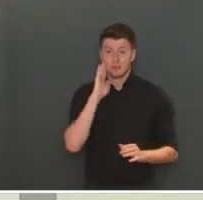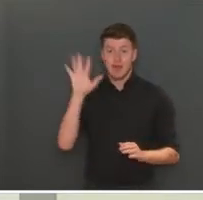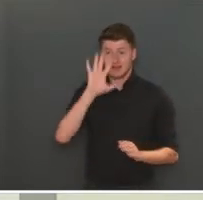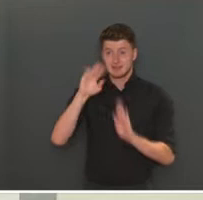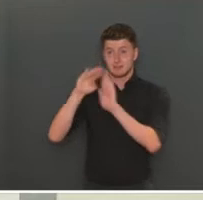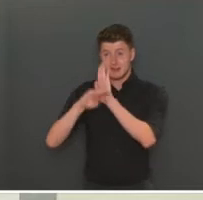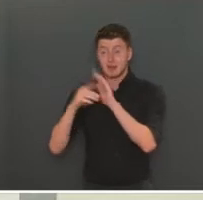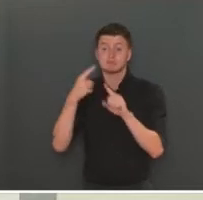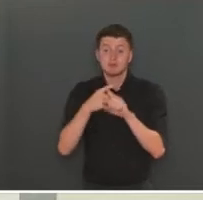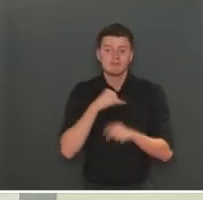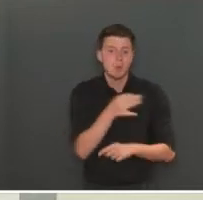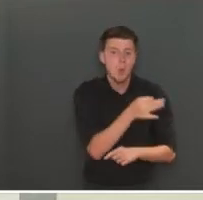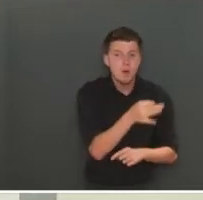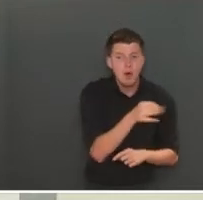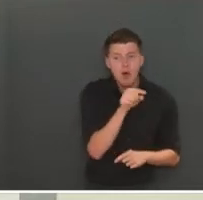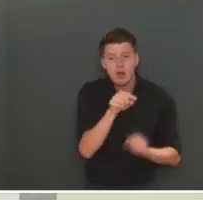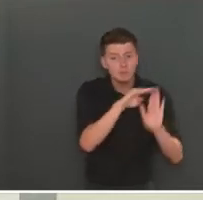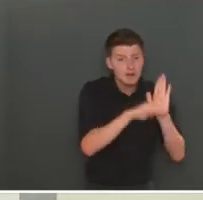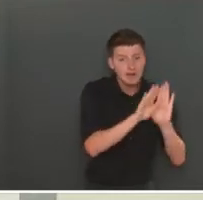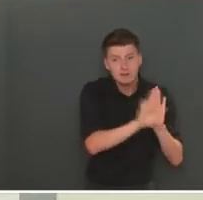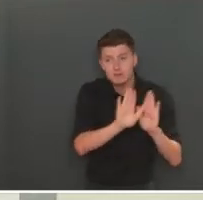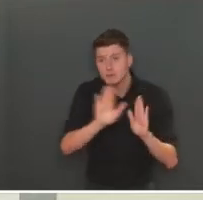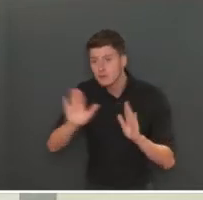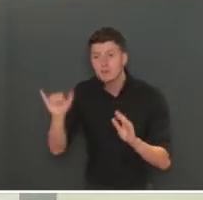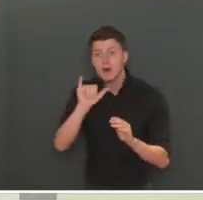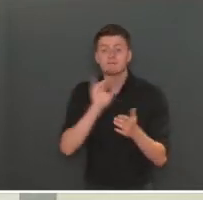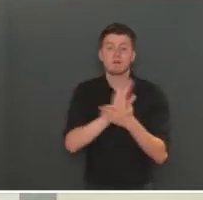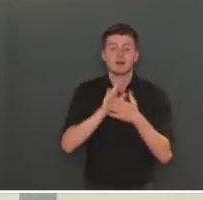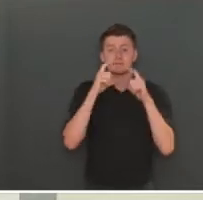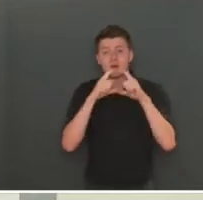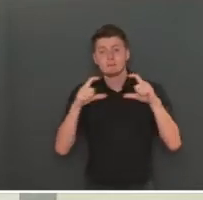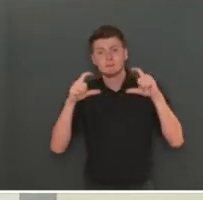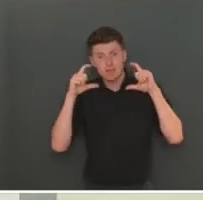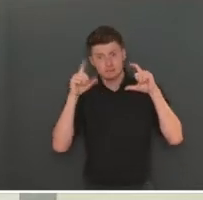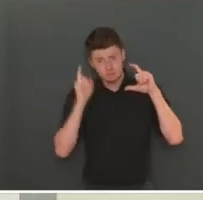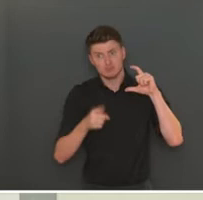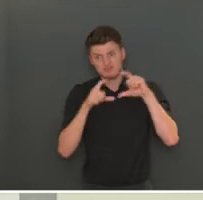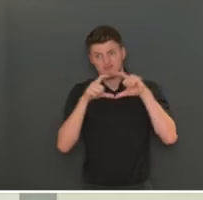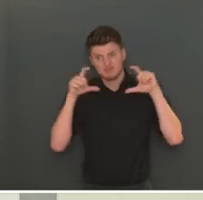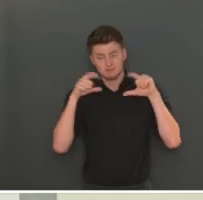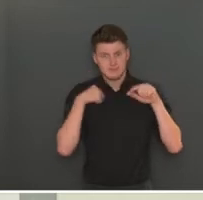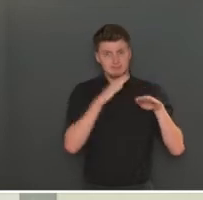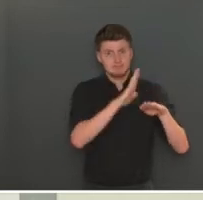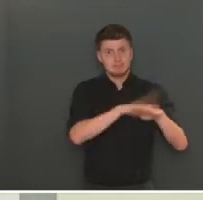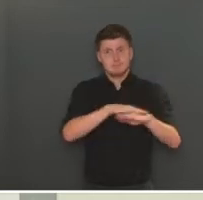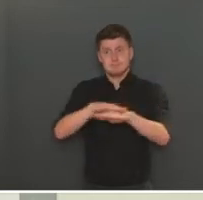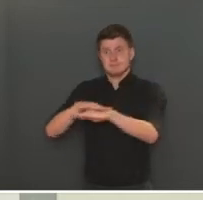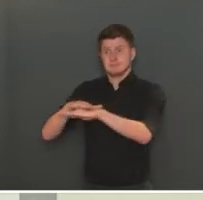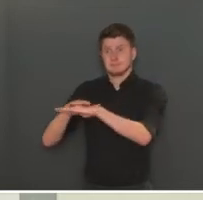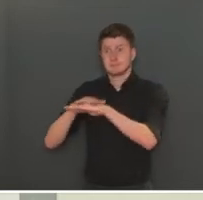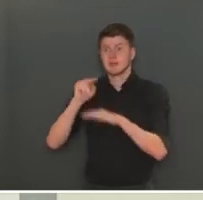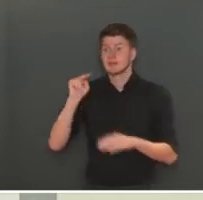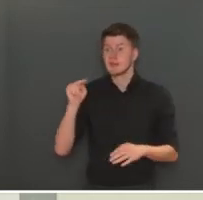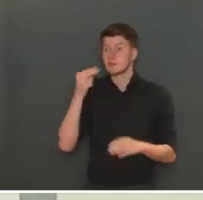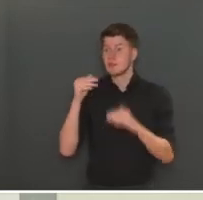Combiner les mesures nationales et locales peuvent par exemple être utilisées lorsqu'il s'agit du port du masque. Et je vous rappelle